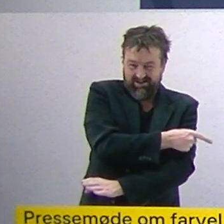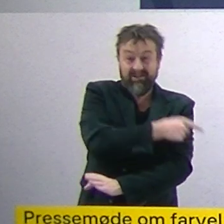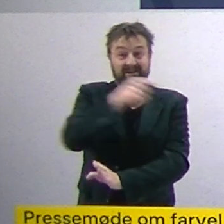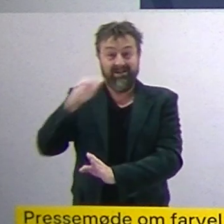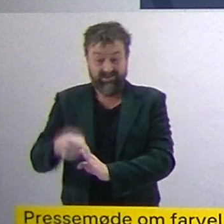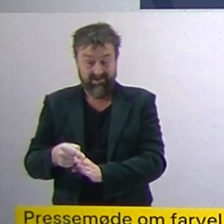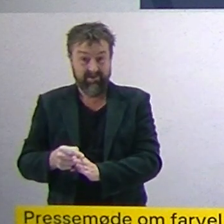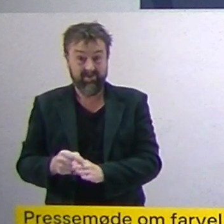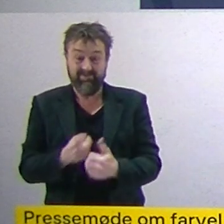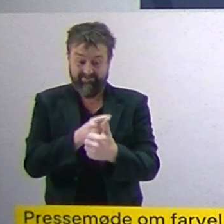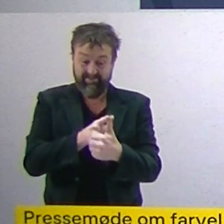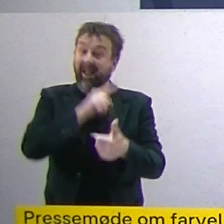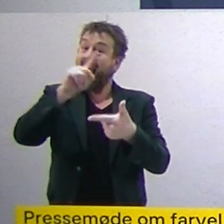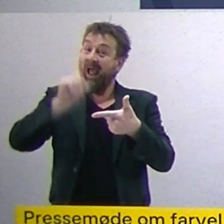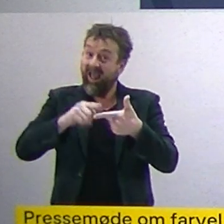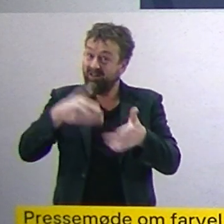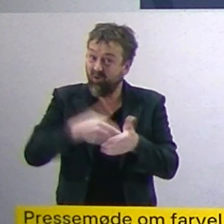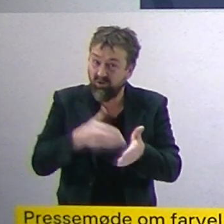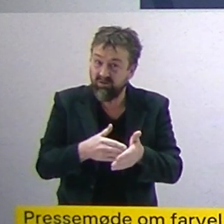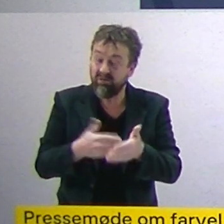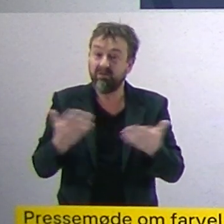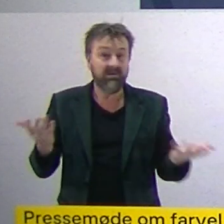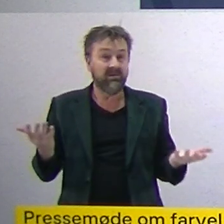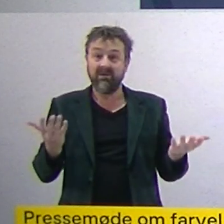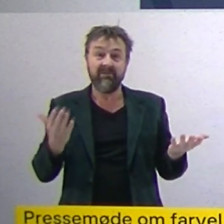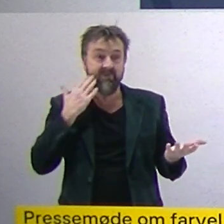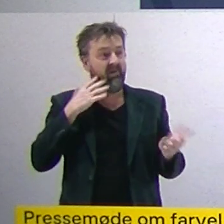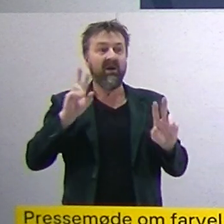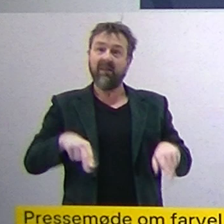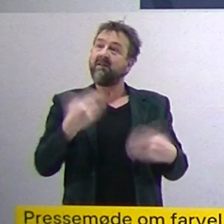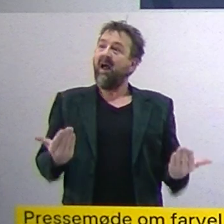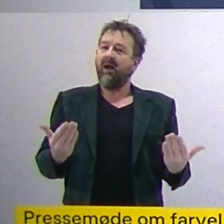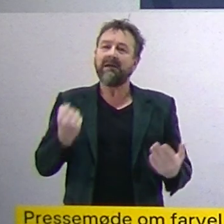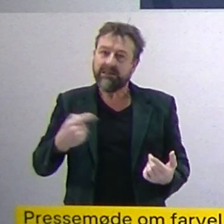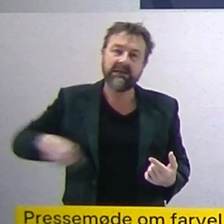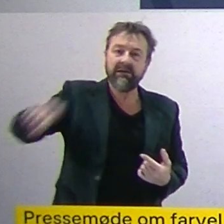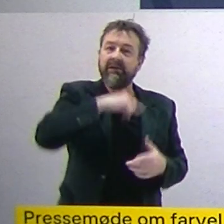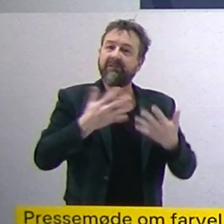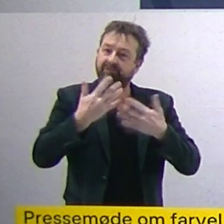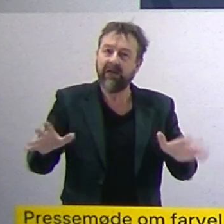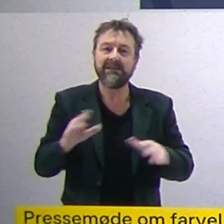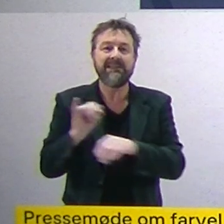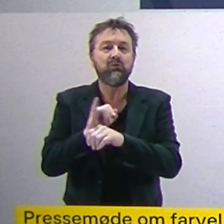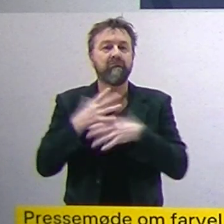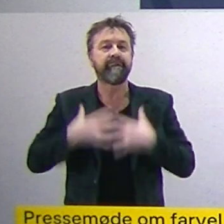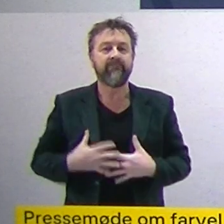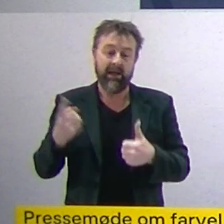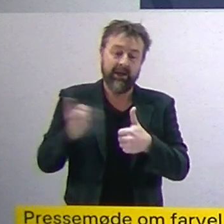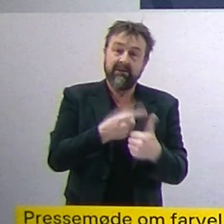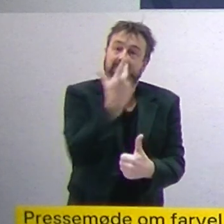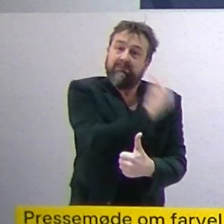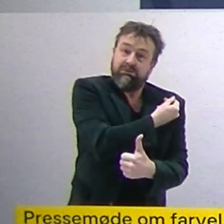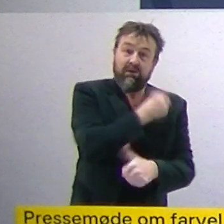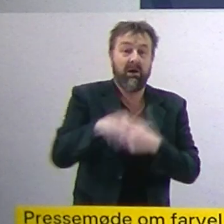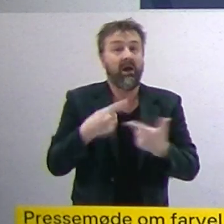at vi står her i dag, det er immuniteten. Den immunitet, vi har fået fra vacciner, men også den immunitet, som vi får fra smitten, og rigtig mange får